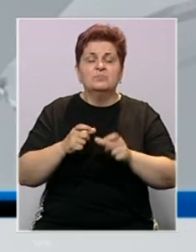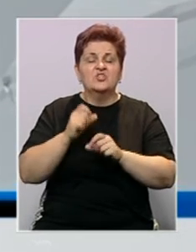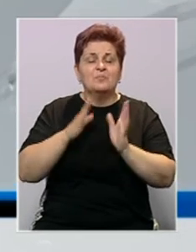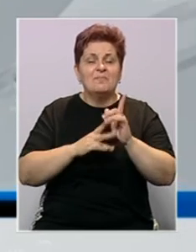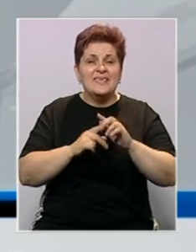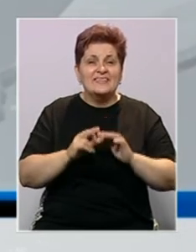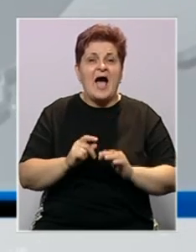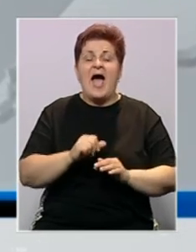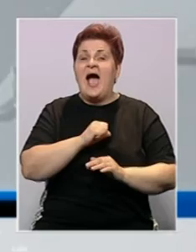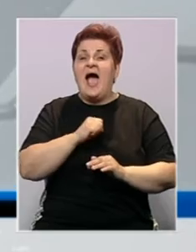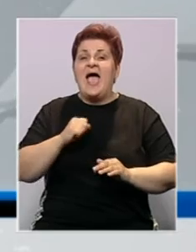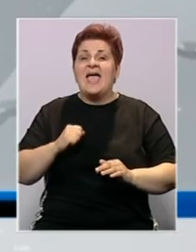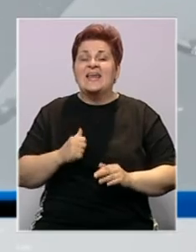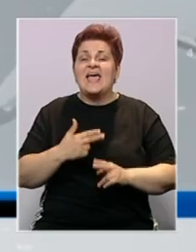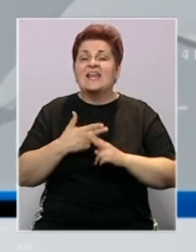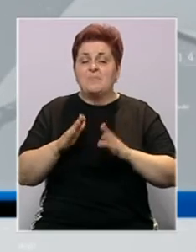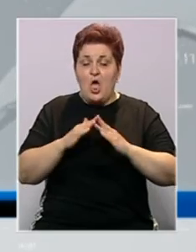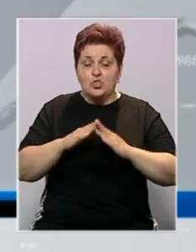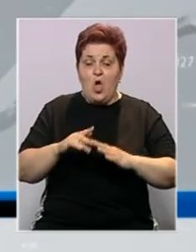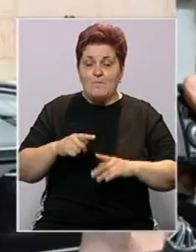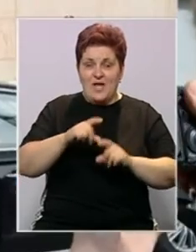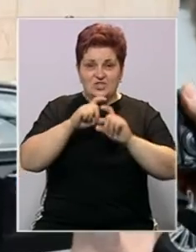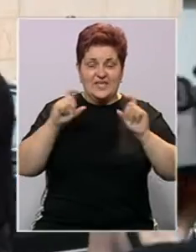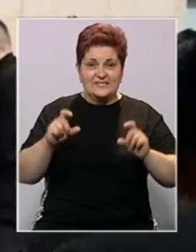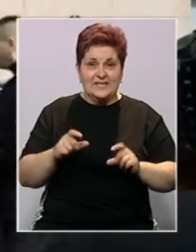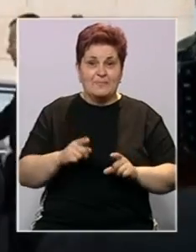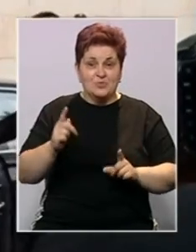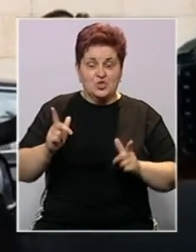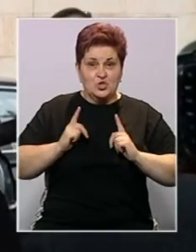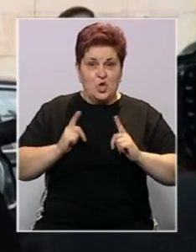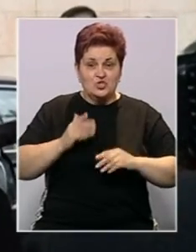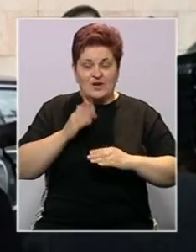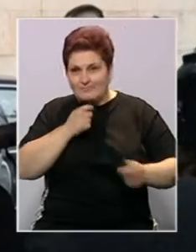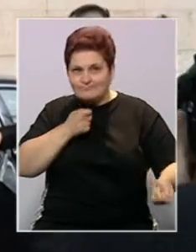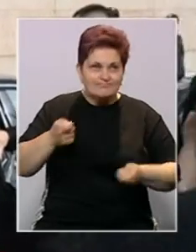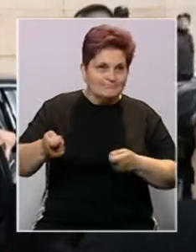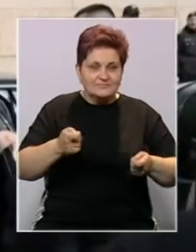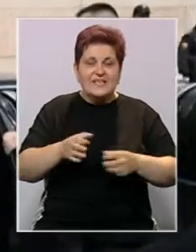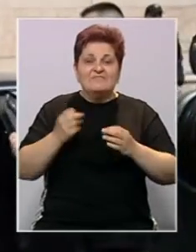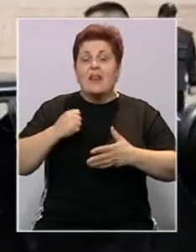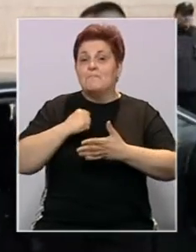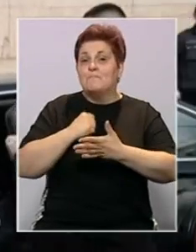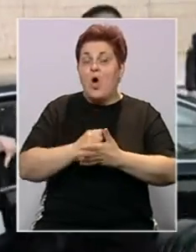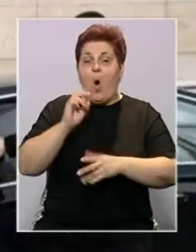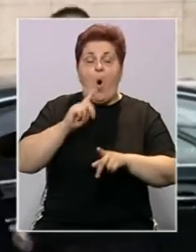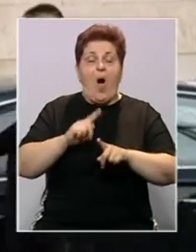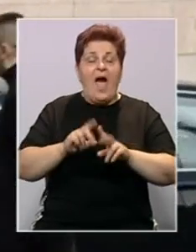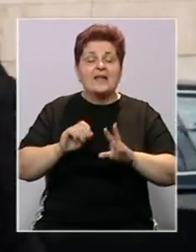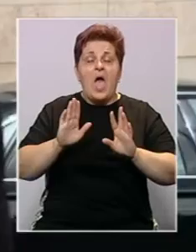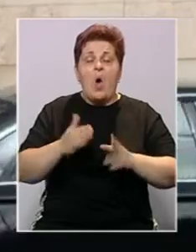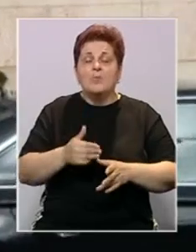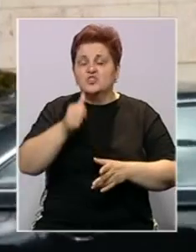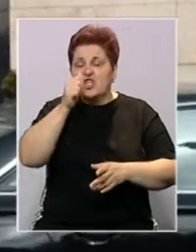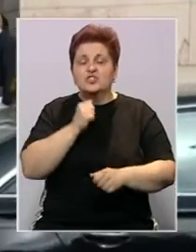Šmita, nego samo plod rješenja domaćih institucija. Dok se čeka kraj špekulacijama i zvanična potvrda iz OHR-a o mogućoj